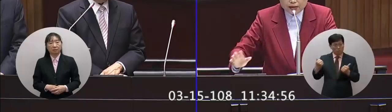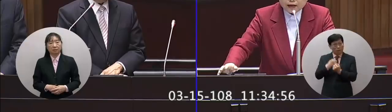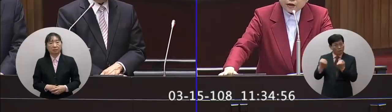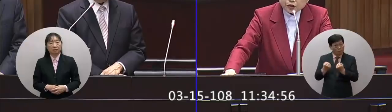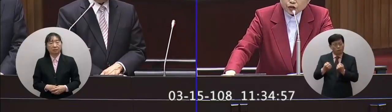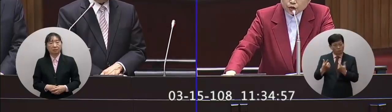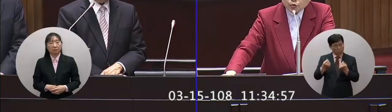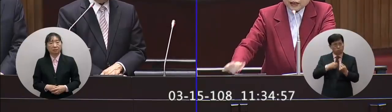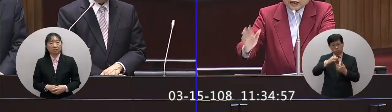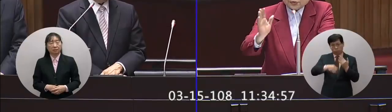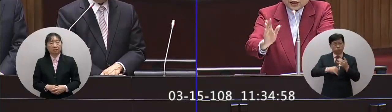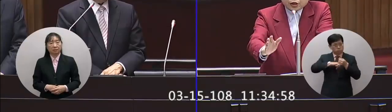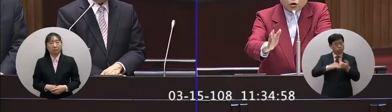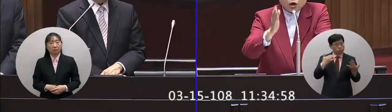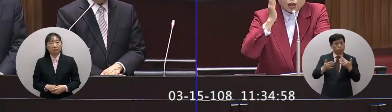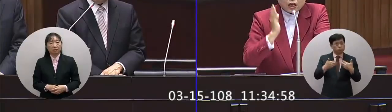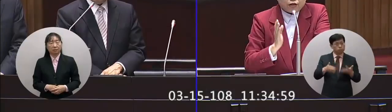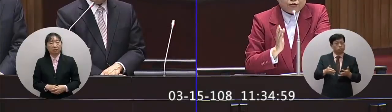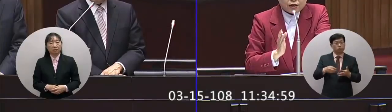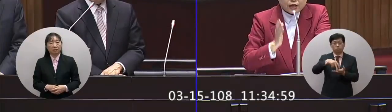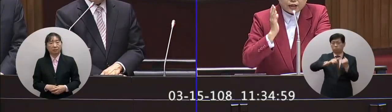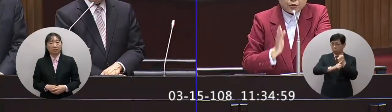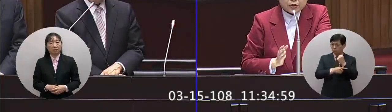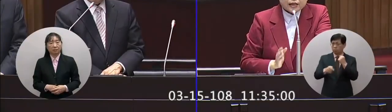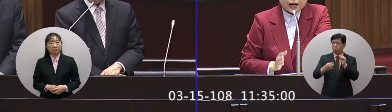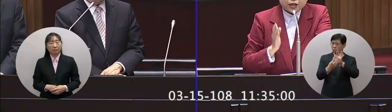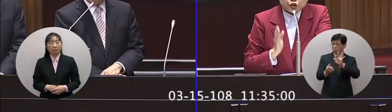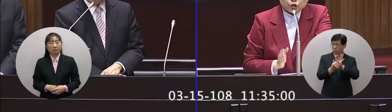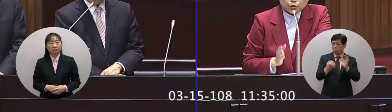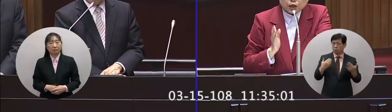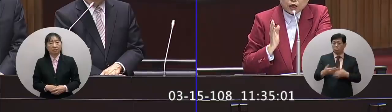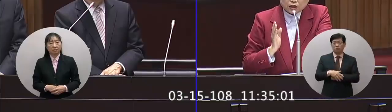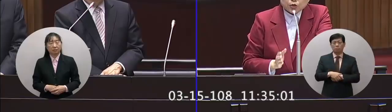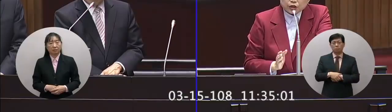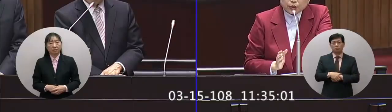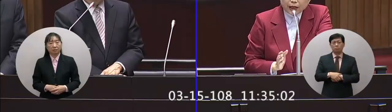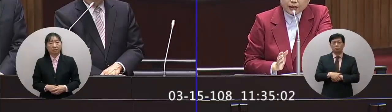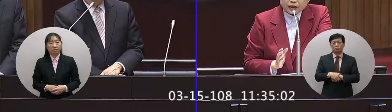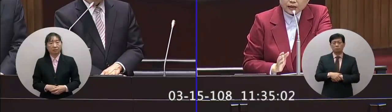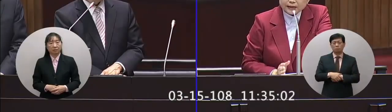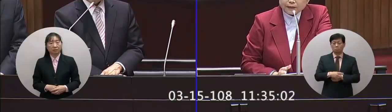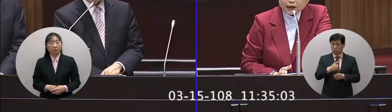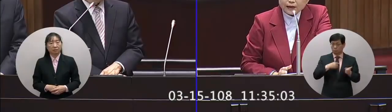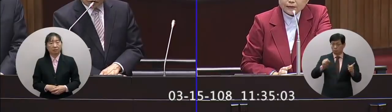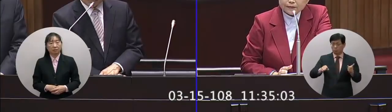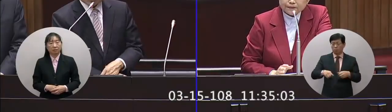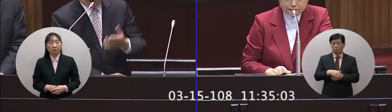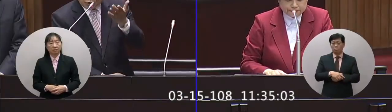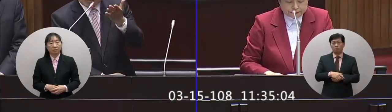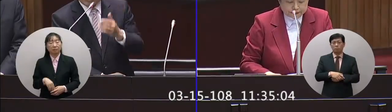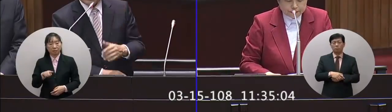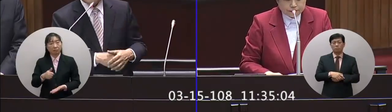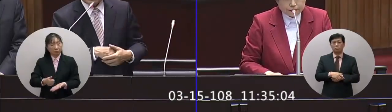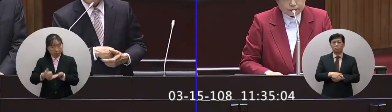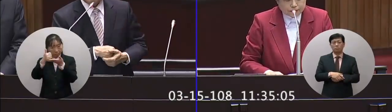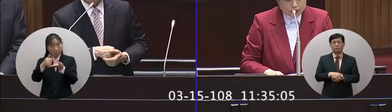是不是代價應該有個制度應該是不是應該抄立法方向給予代價一個制度的制度性的管理你贊成嗎這都